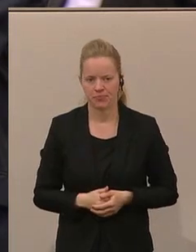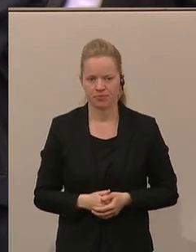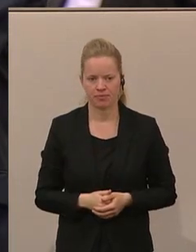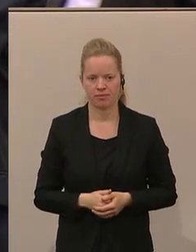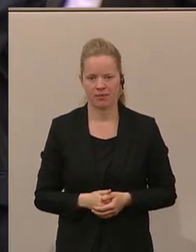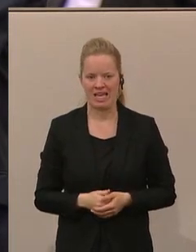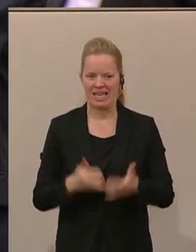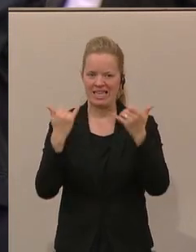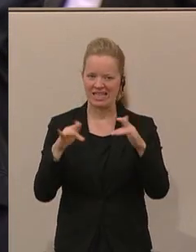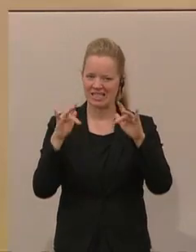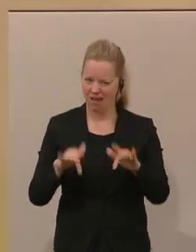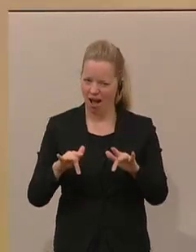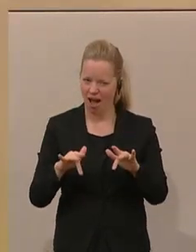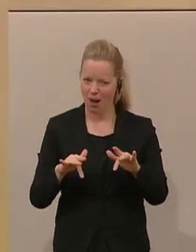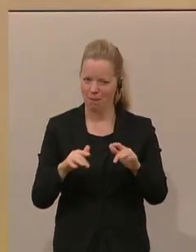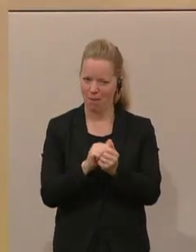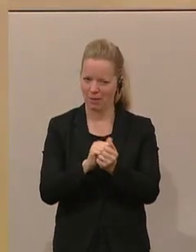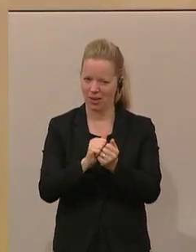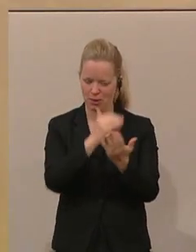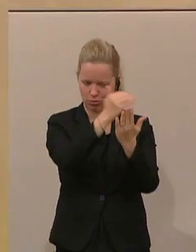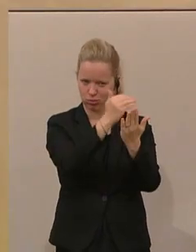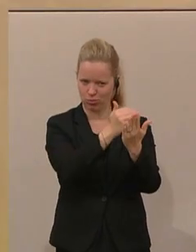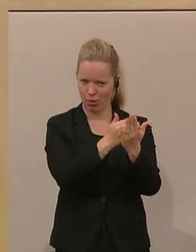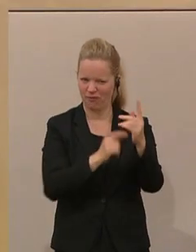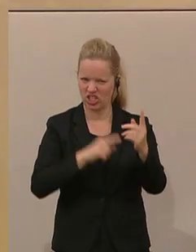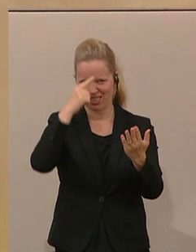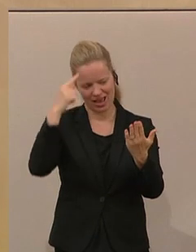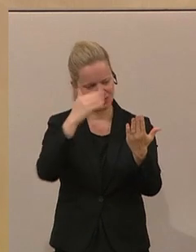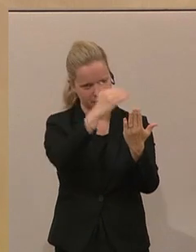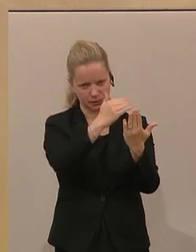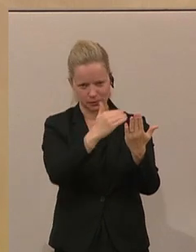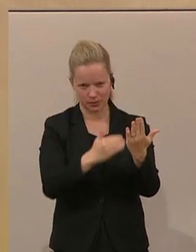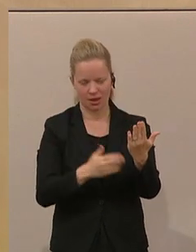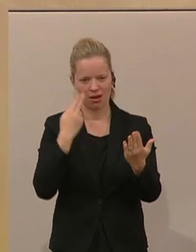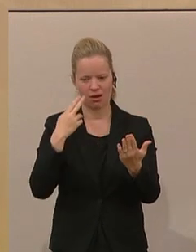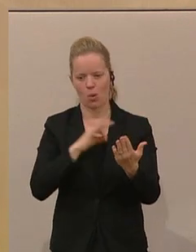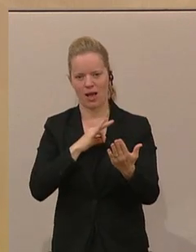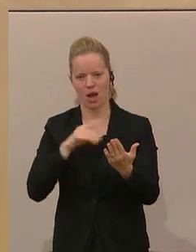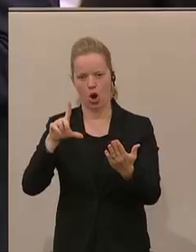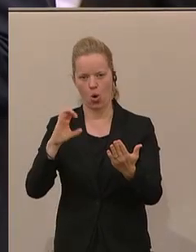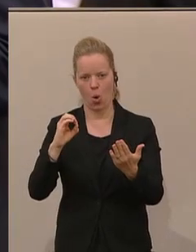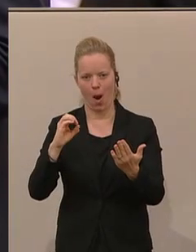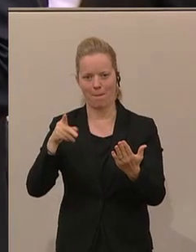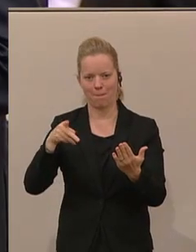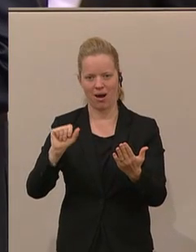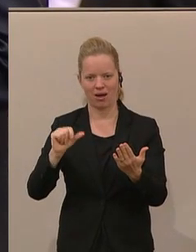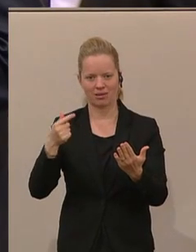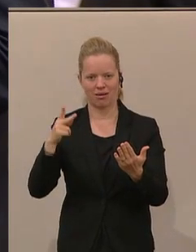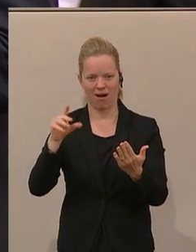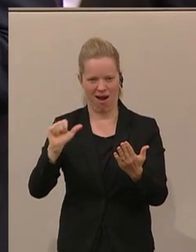jetzt gibt es so ein Thesenpapier vom Kollegen Lopatka, wo man im Wesentlichen herauslesen kann, dass er